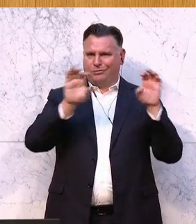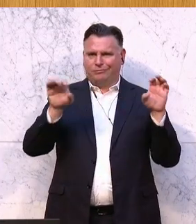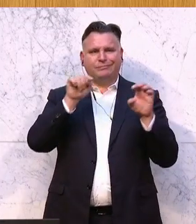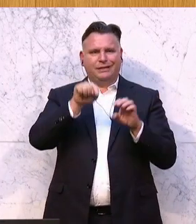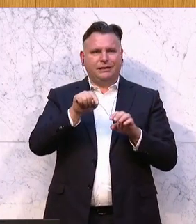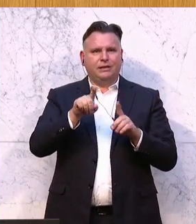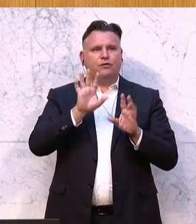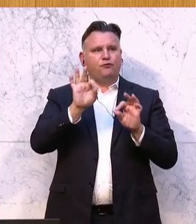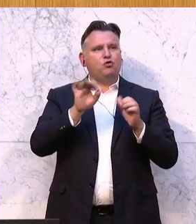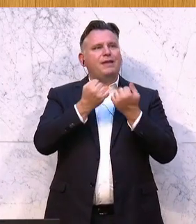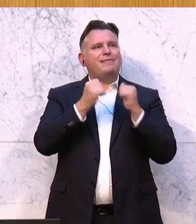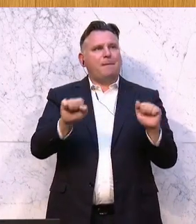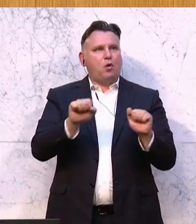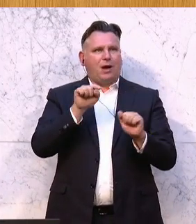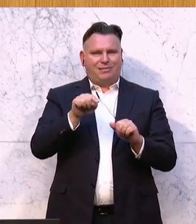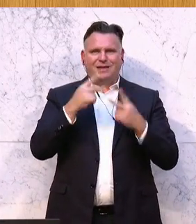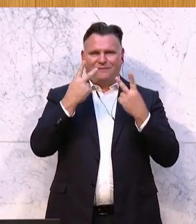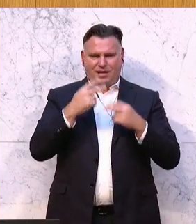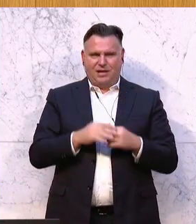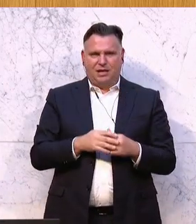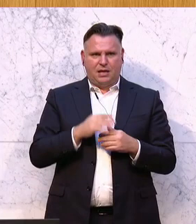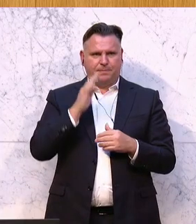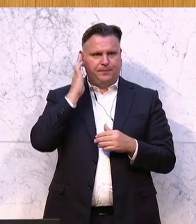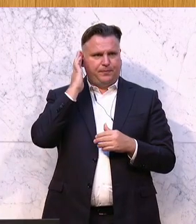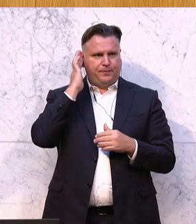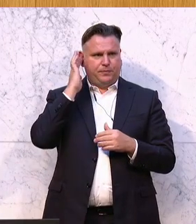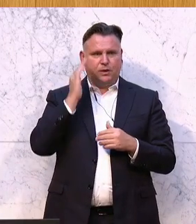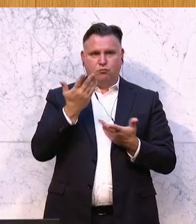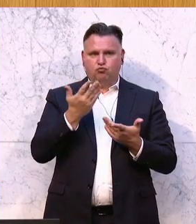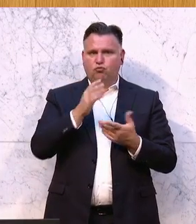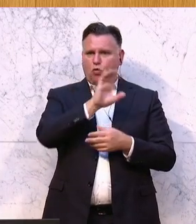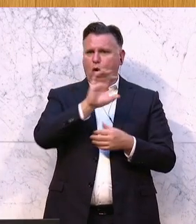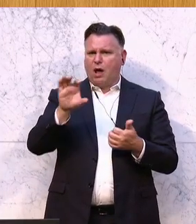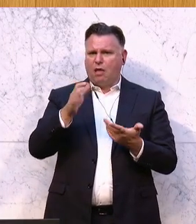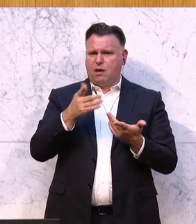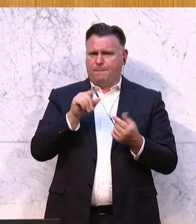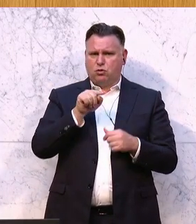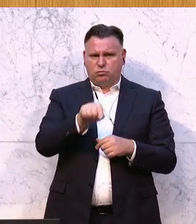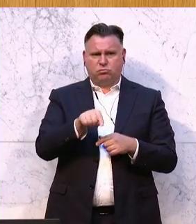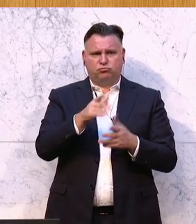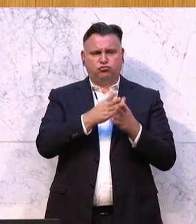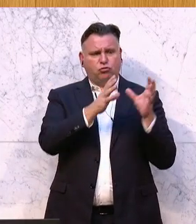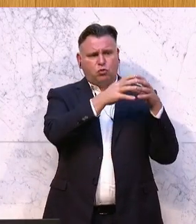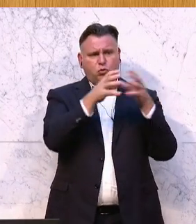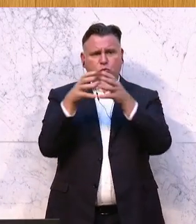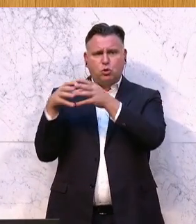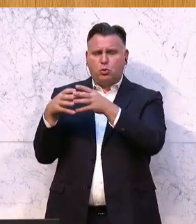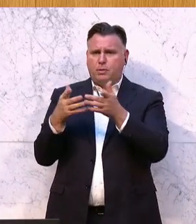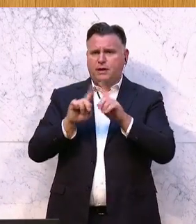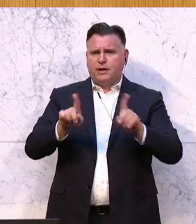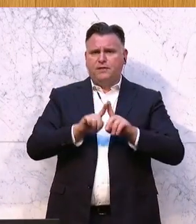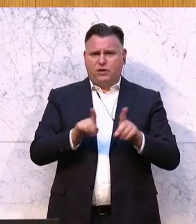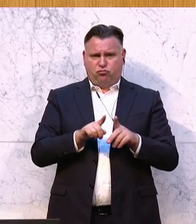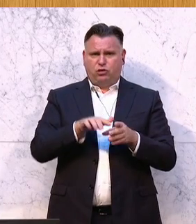Demokratie in diesem Staat ausmacht. Die obersten Organe, wir haben hier schon von einzelnen Bereichen